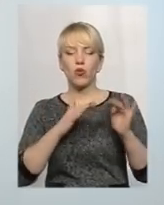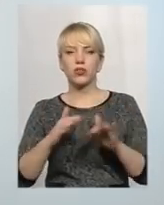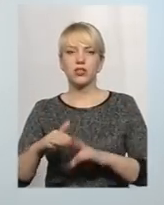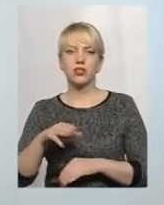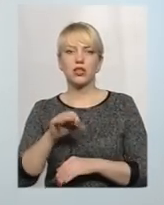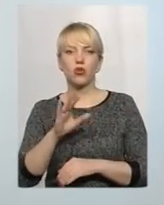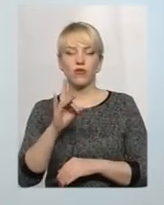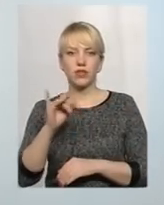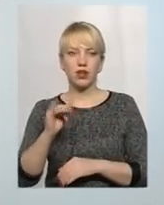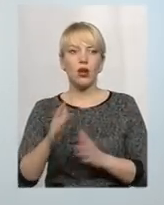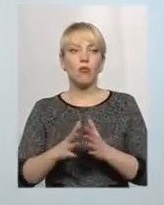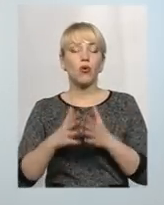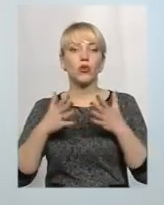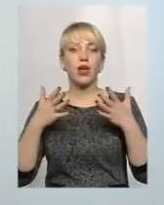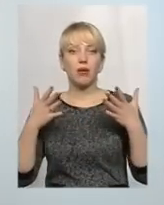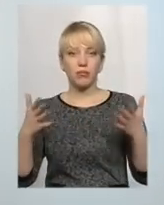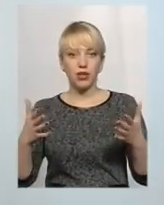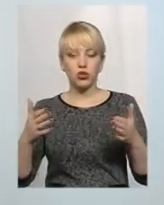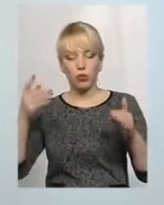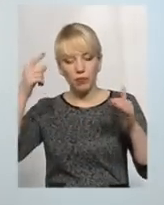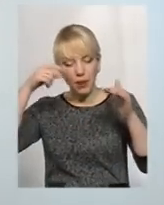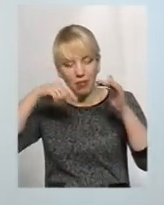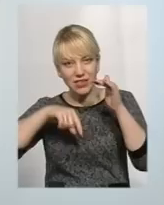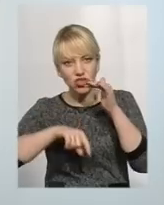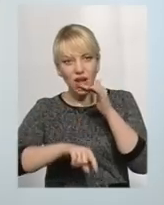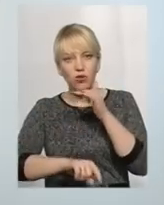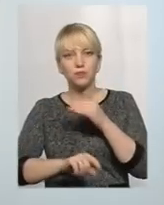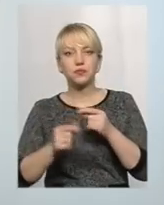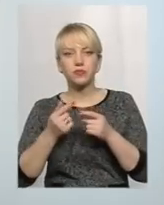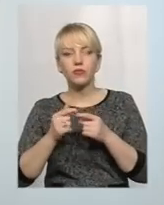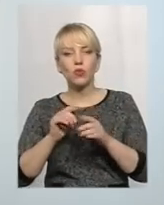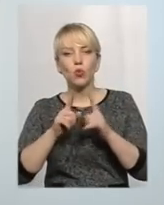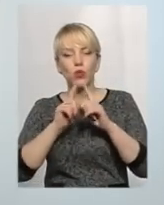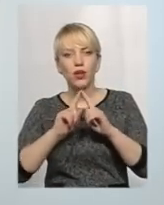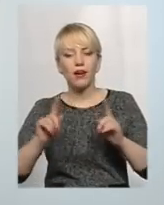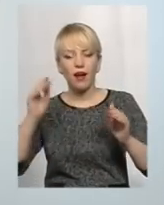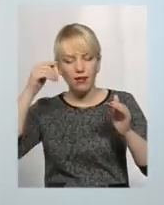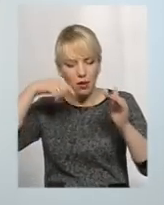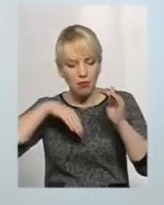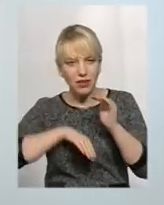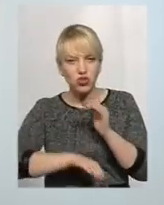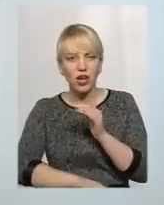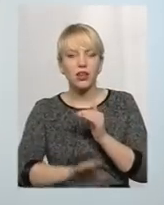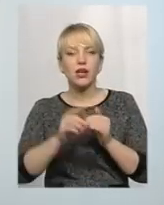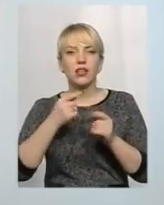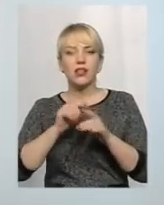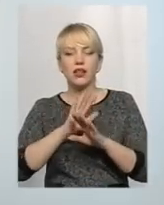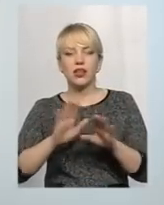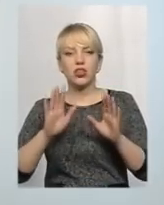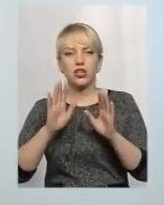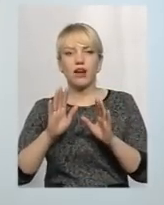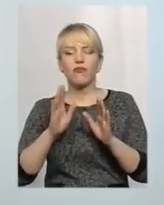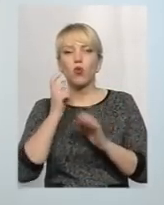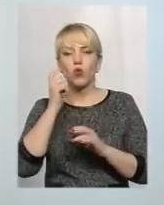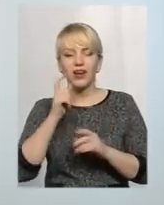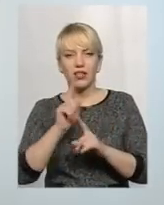найбільшу печеру, одну з унікальних печер не лише в Україні, не лише в Європі,